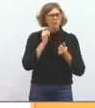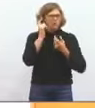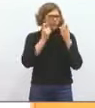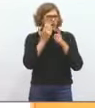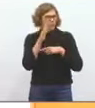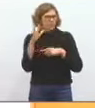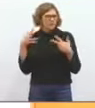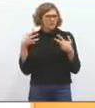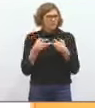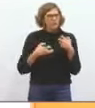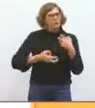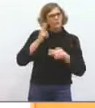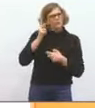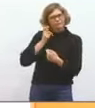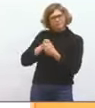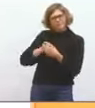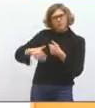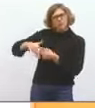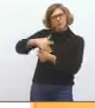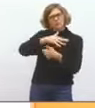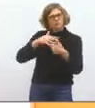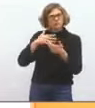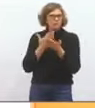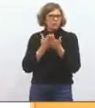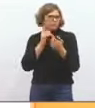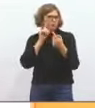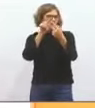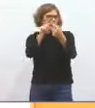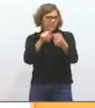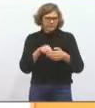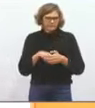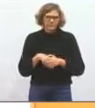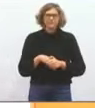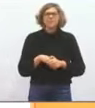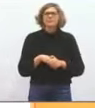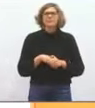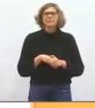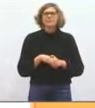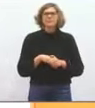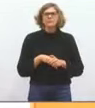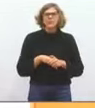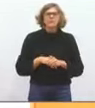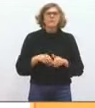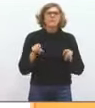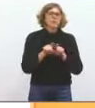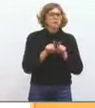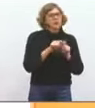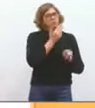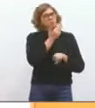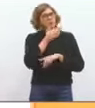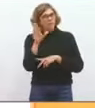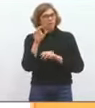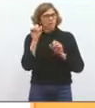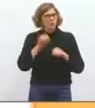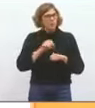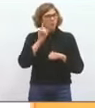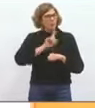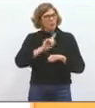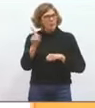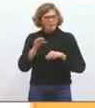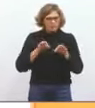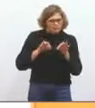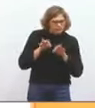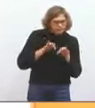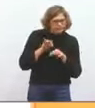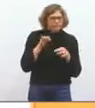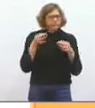transports, plus sociale, pour aller dans ce sens. Par ailleurs, nous pouvons agir sur d'autres leviers. Lorsque nous décidons, par exemple, on aura l